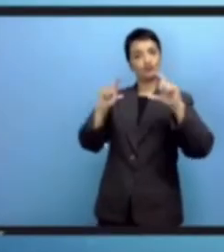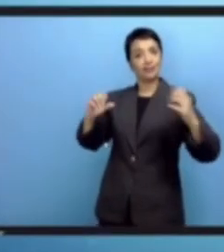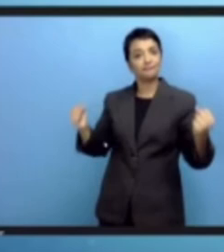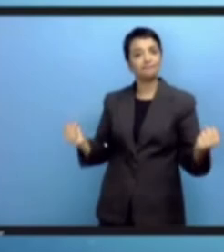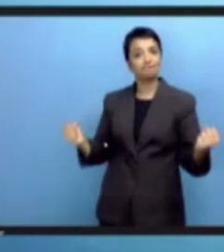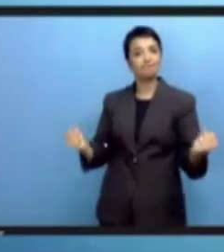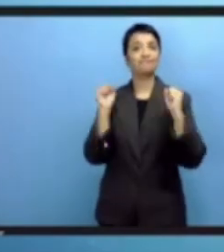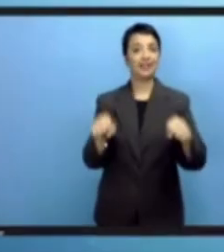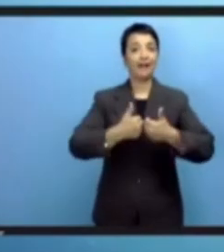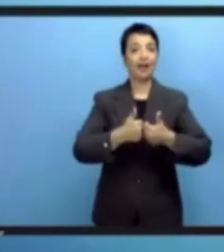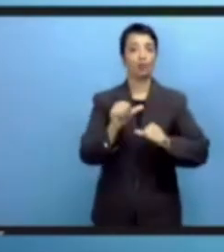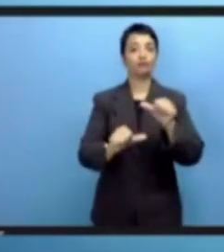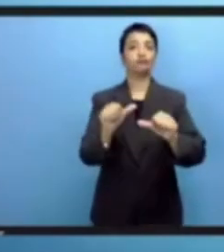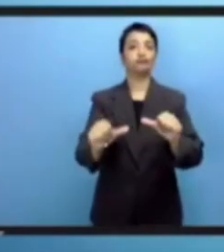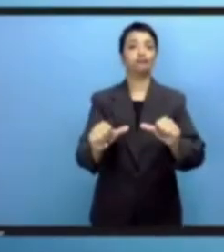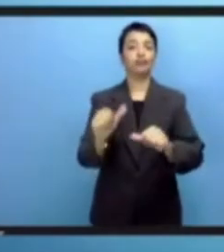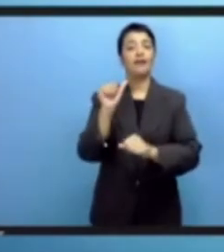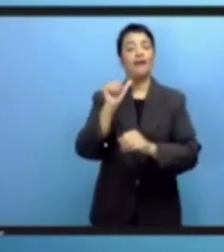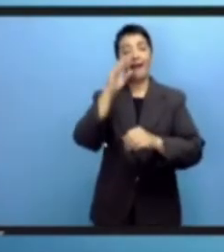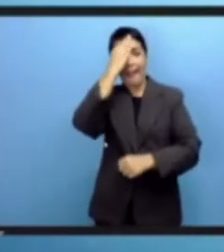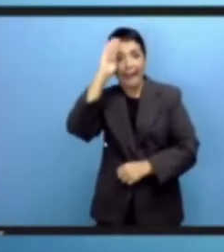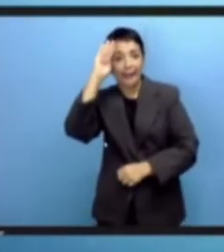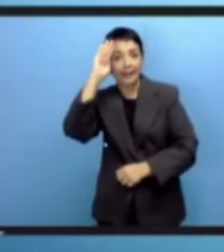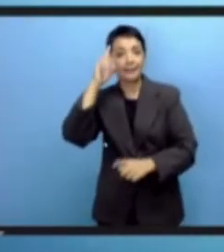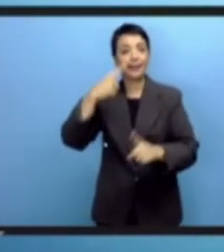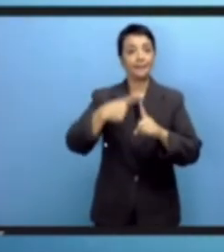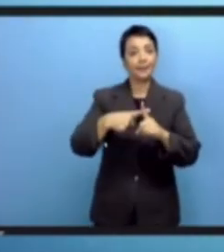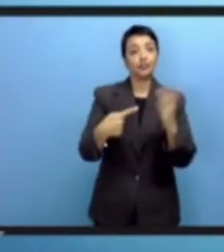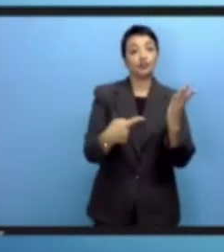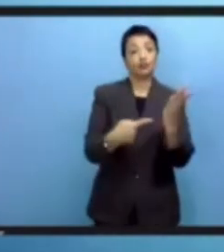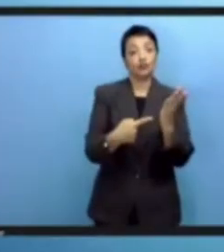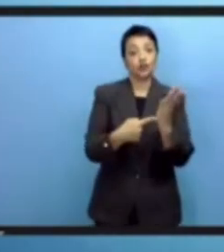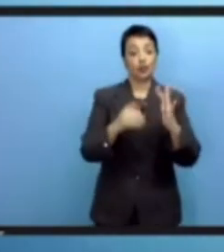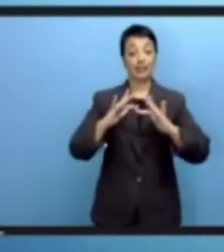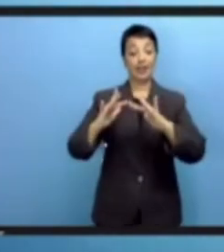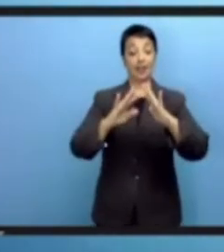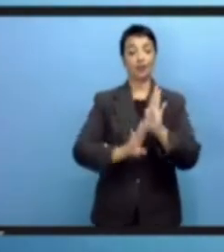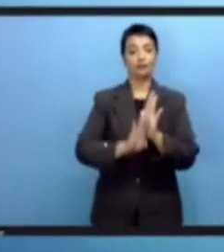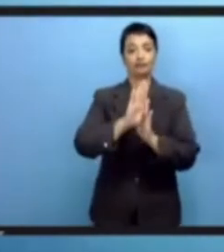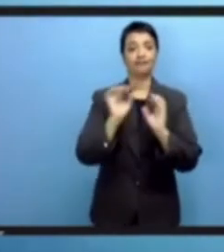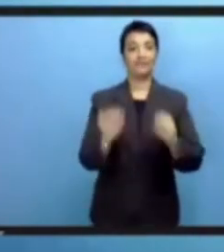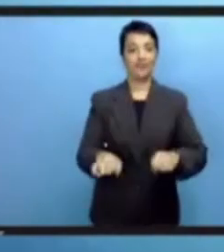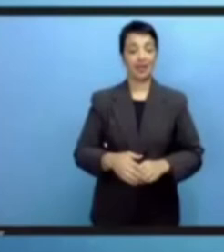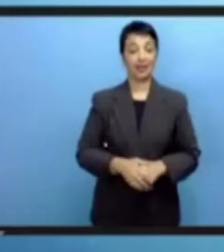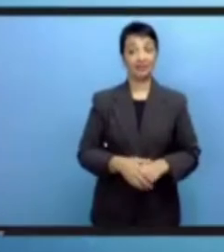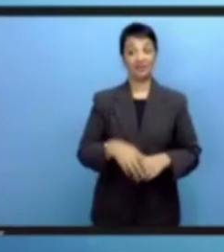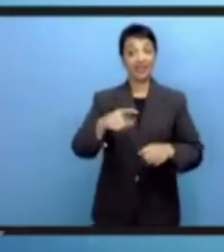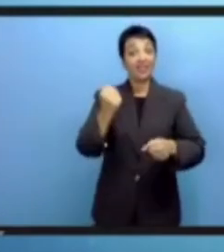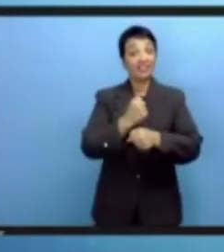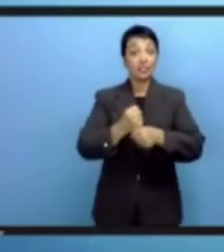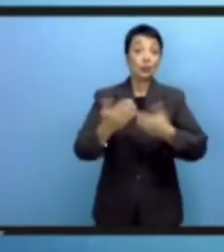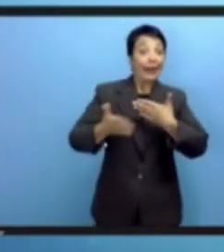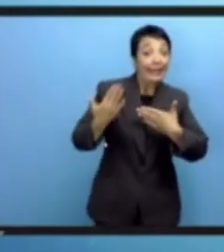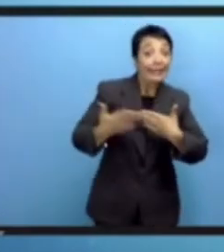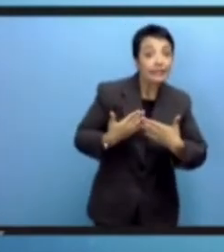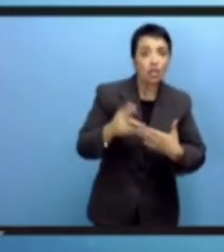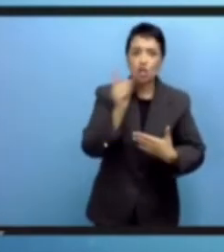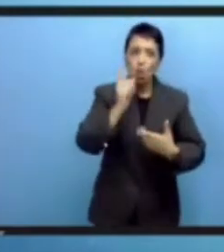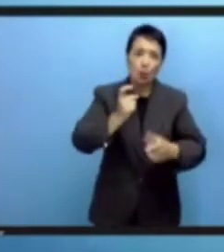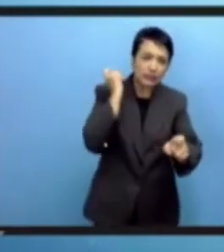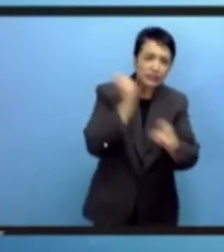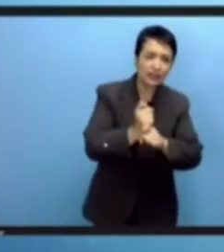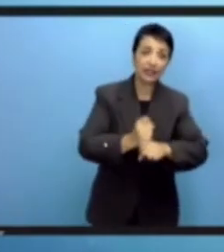ميثاق استشرافي يمكن تنفيذه عمليا ليس على صعيد الدول